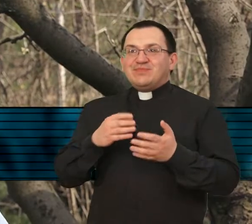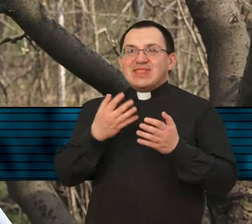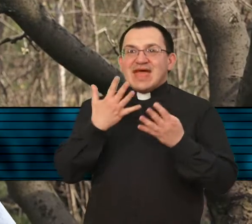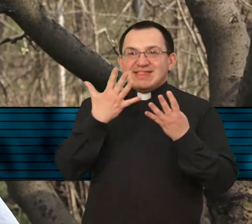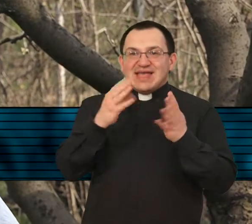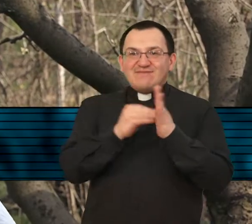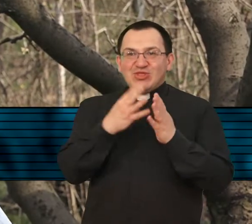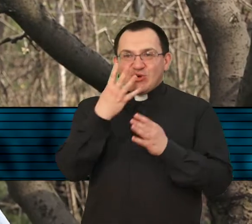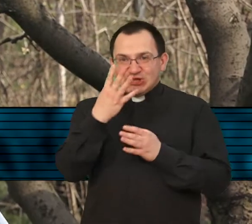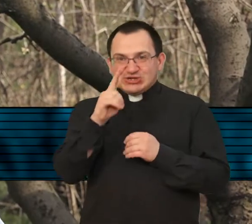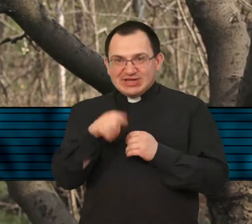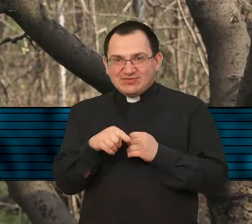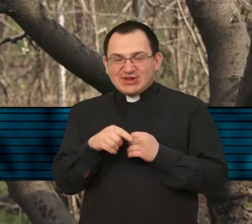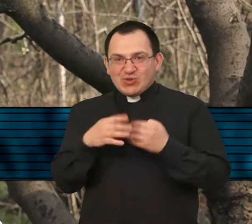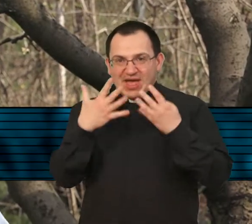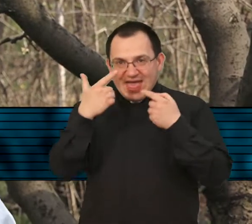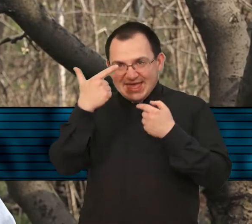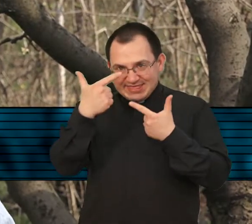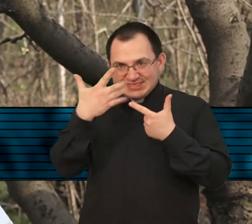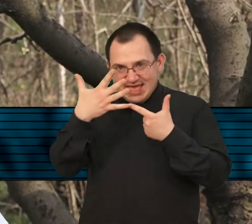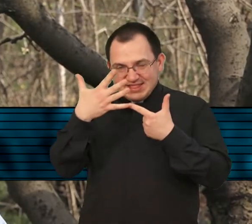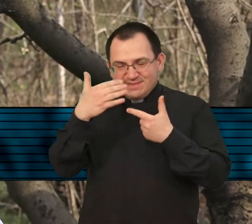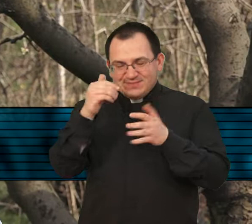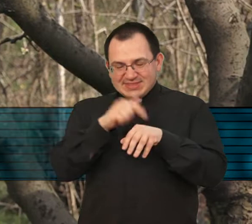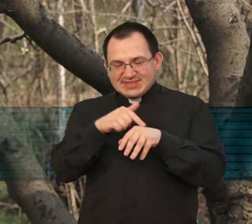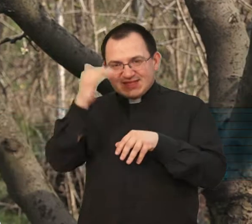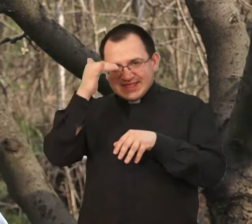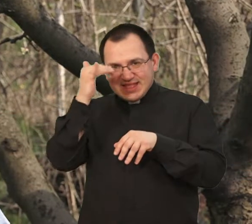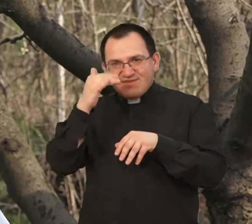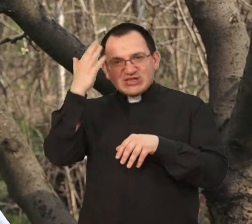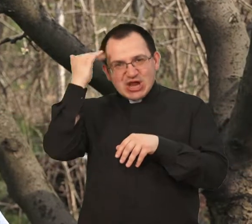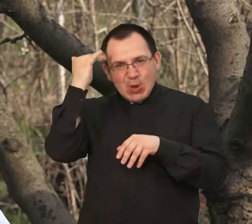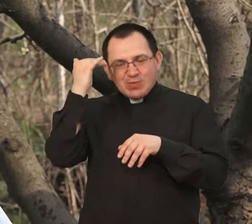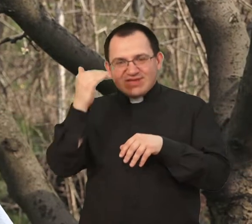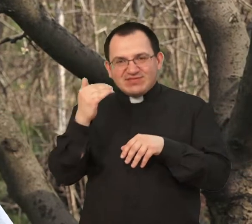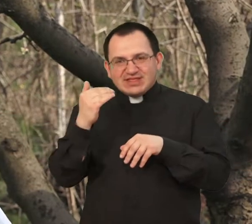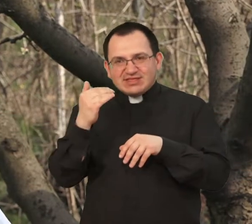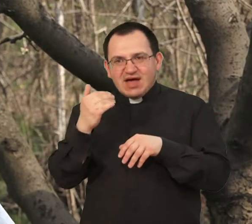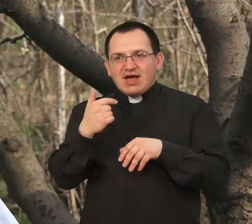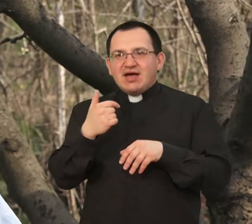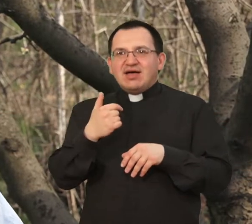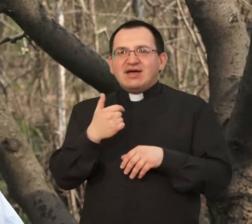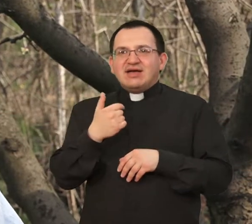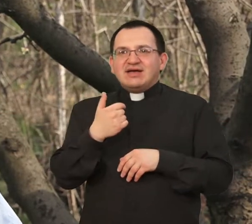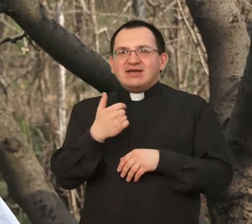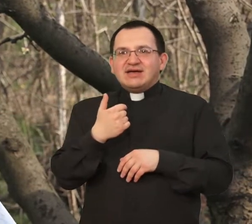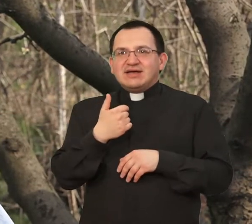9. travnja u 19. sati u župi Blažnog Alojzija Stepinca u Koprivnici u